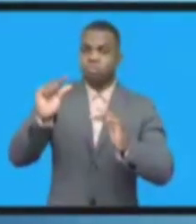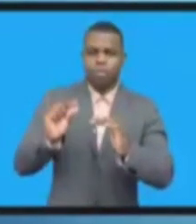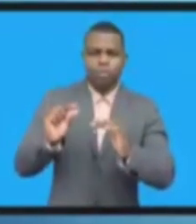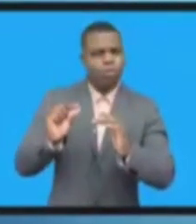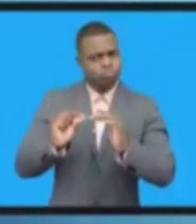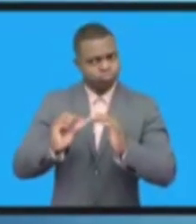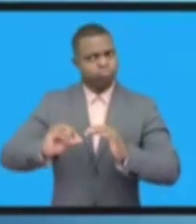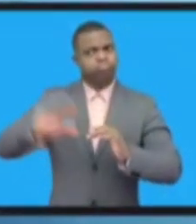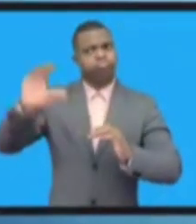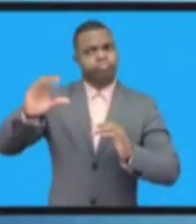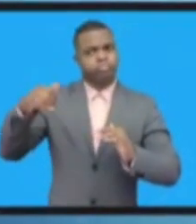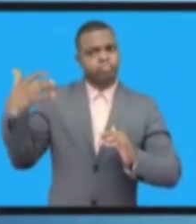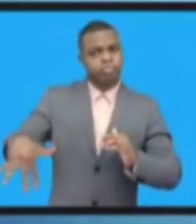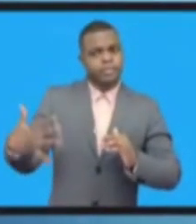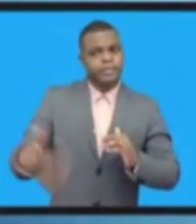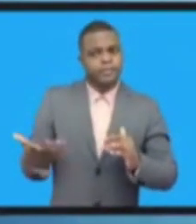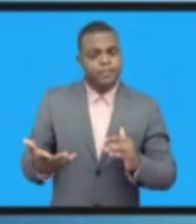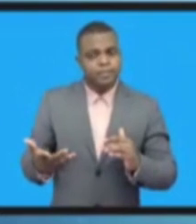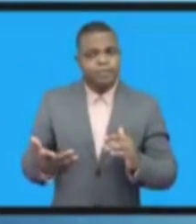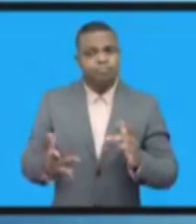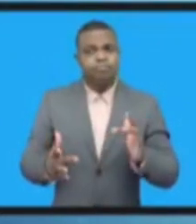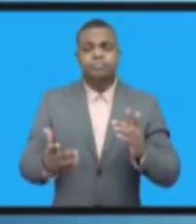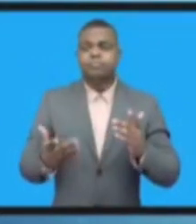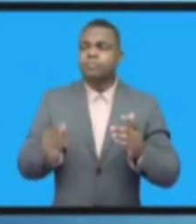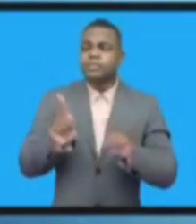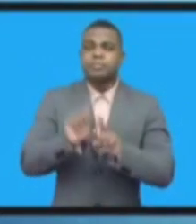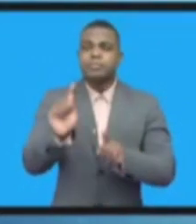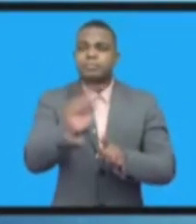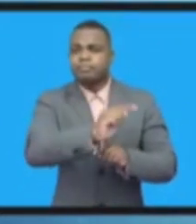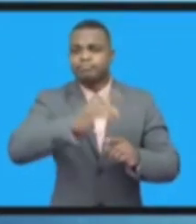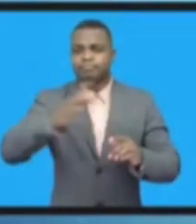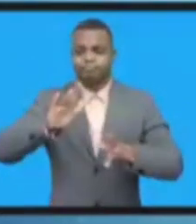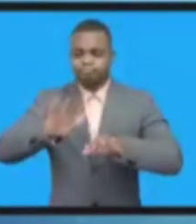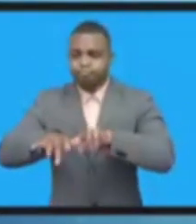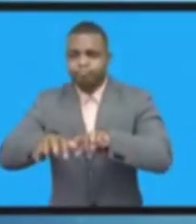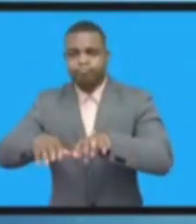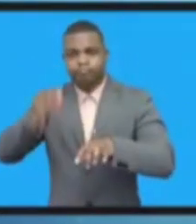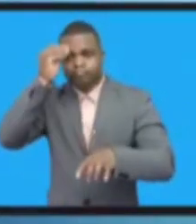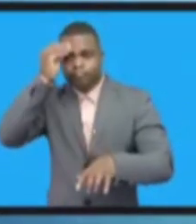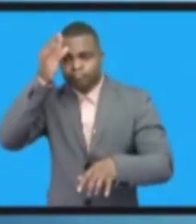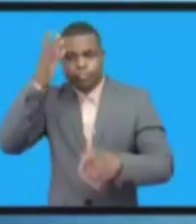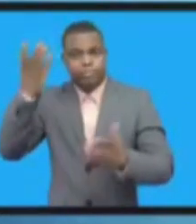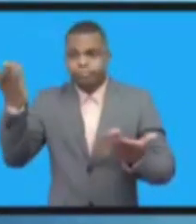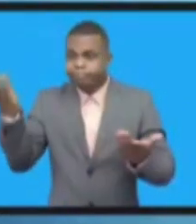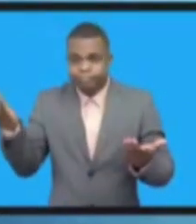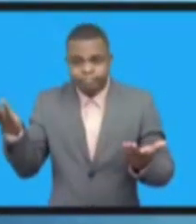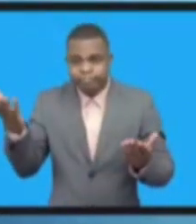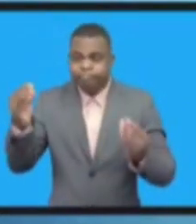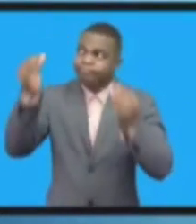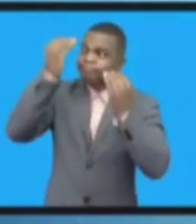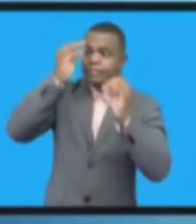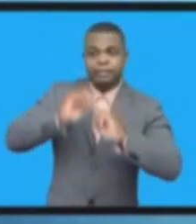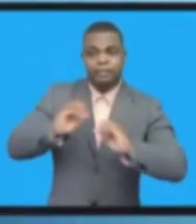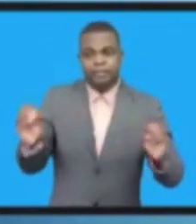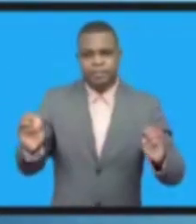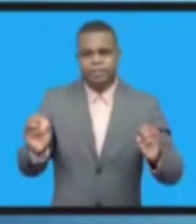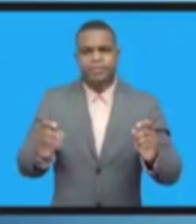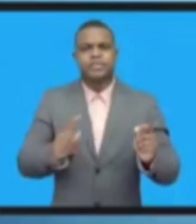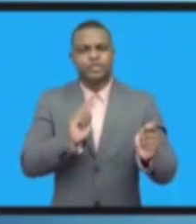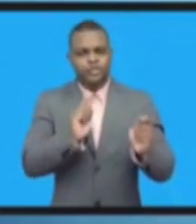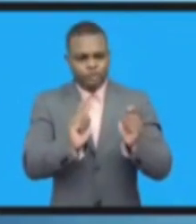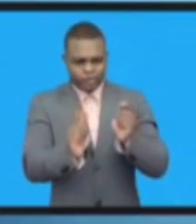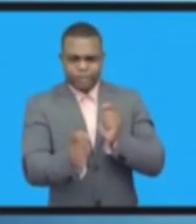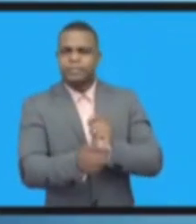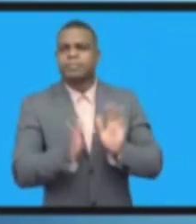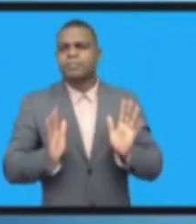отключение интернета и цифровая неграпотность. Нам нужно заново